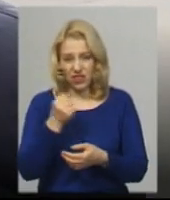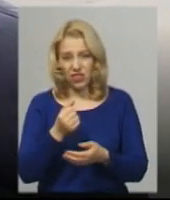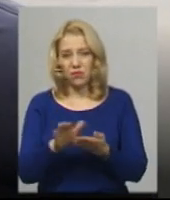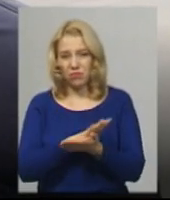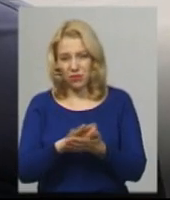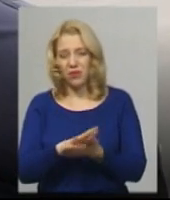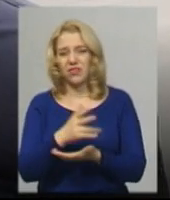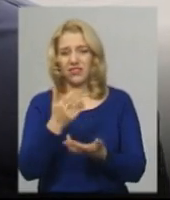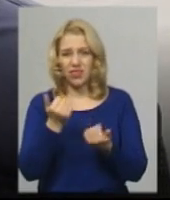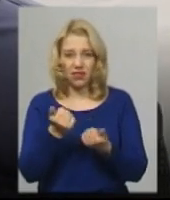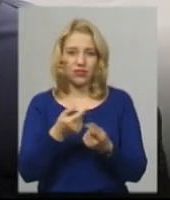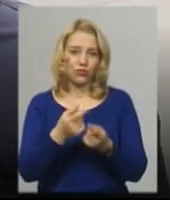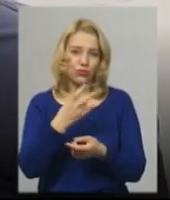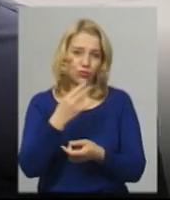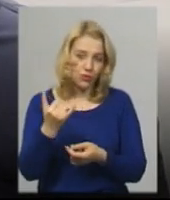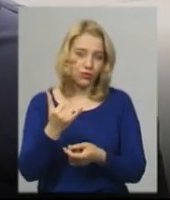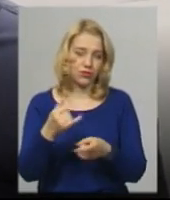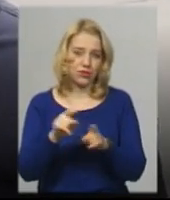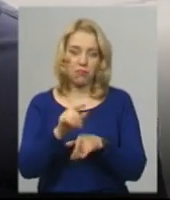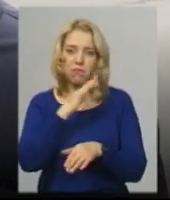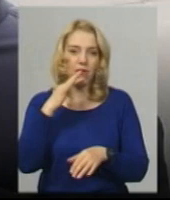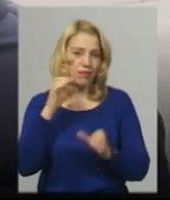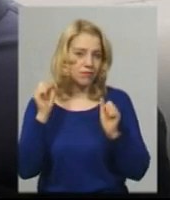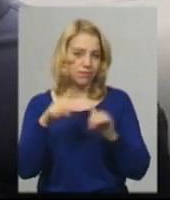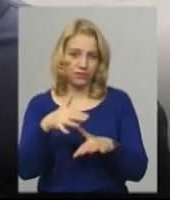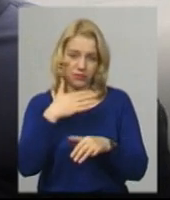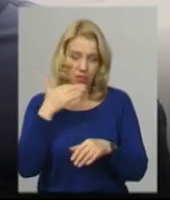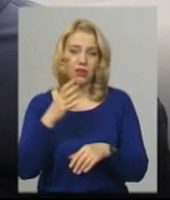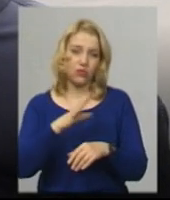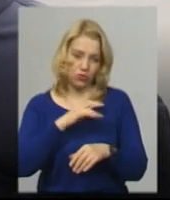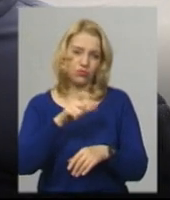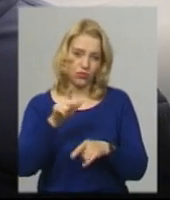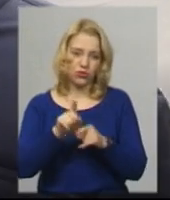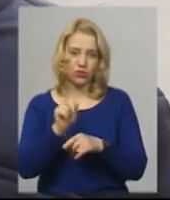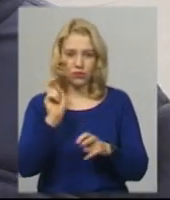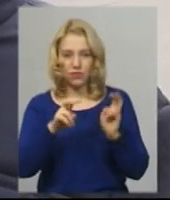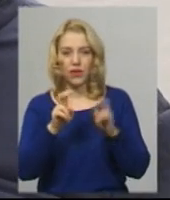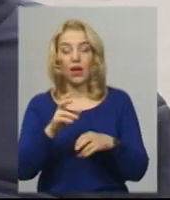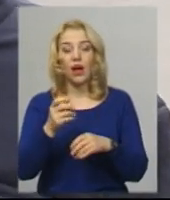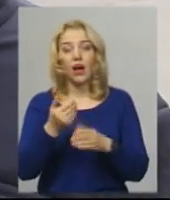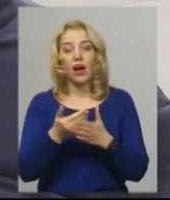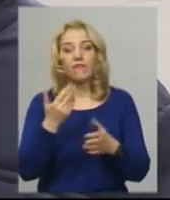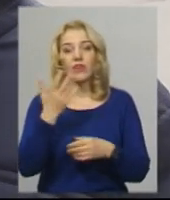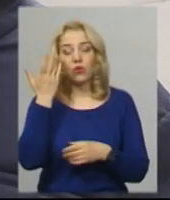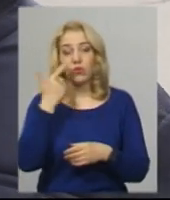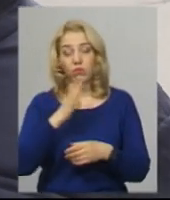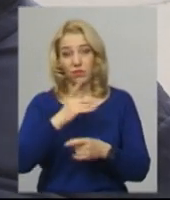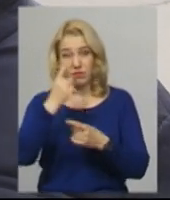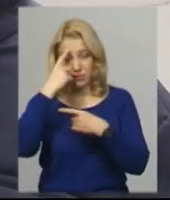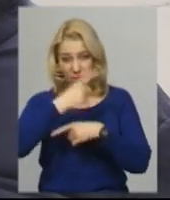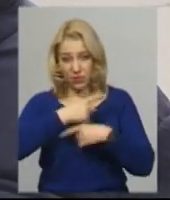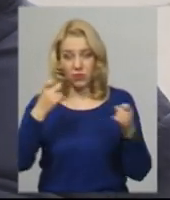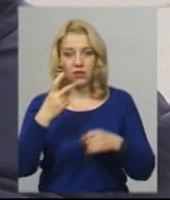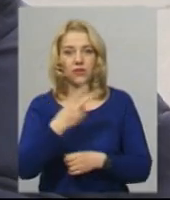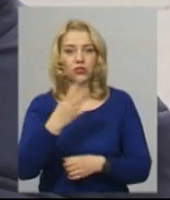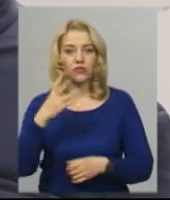не дуже багато було народу, але було трошки народу. А так, відколи предупредили, що 24